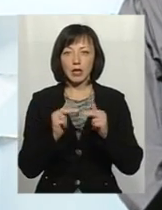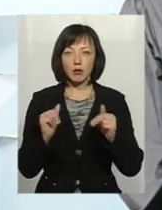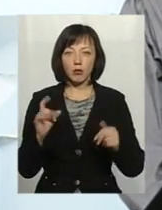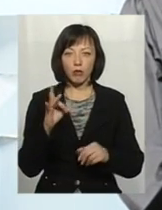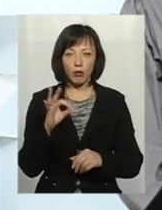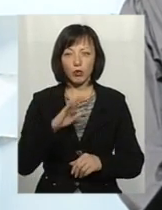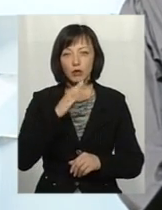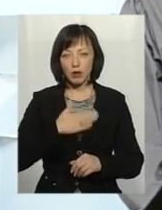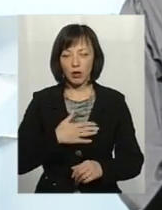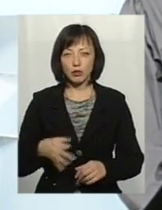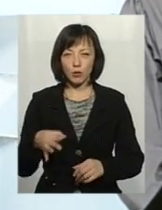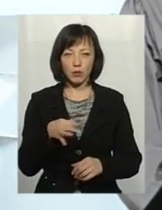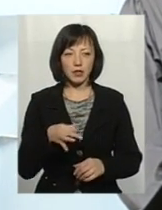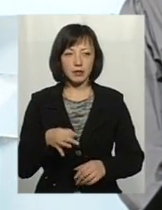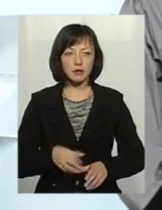нашій області.